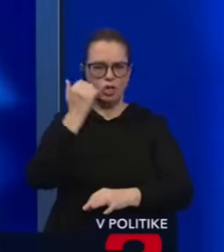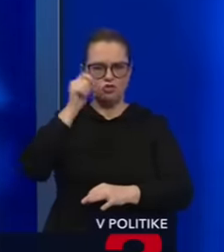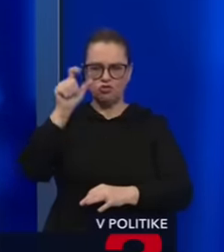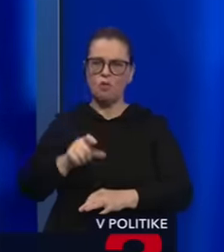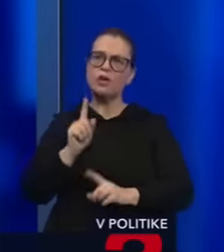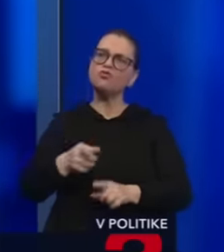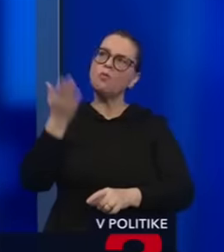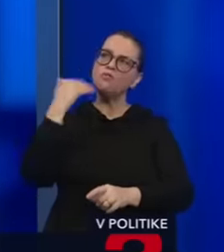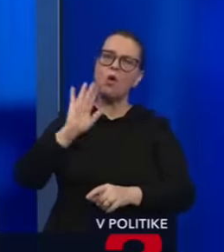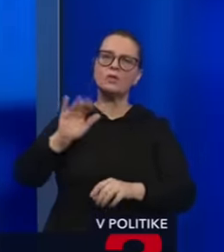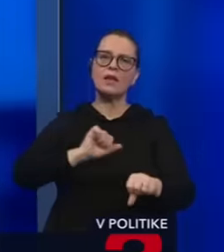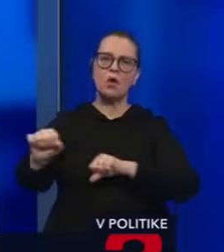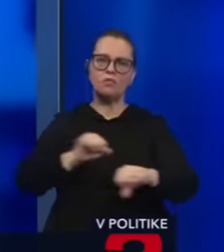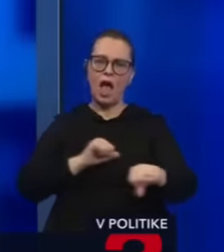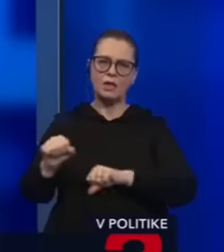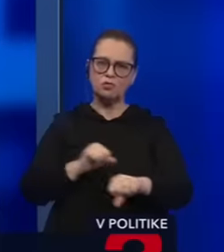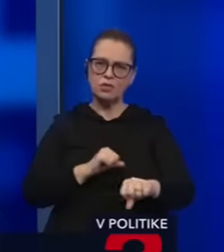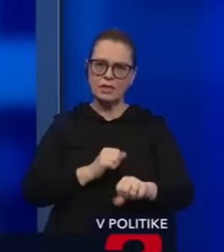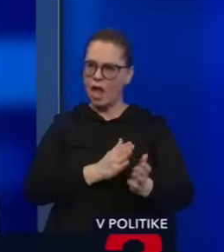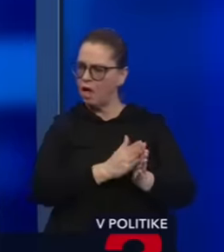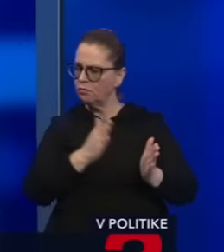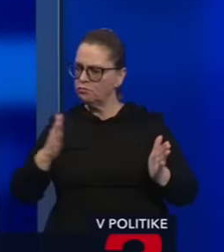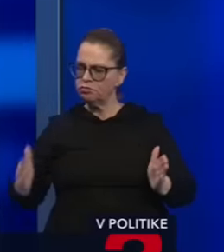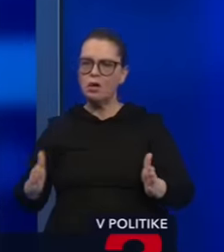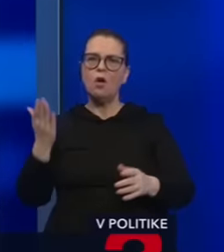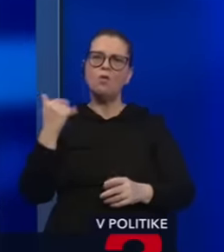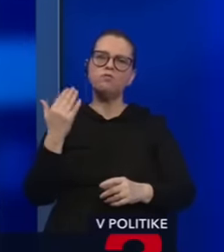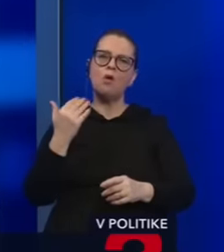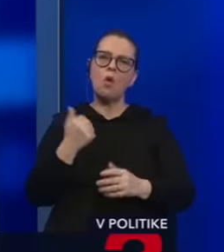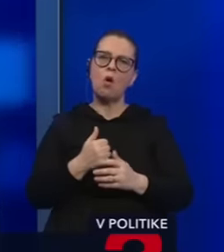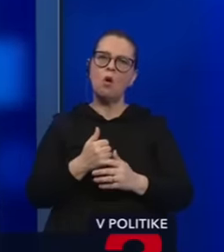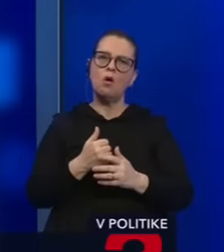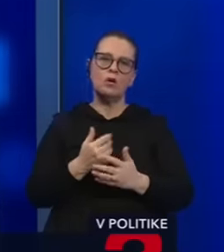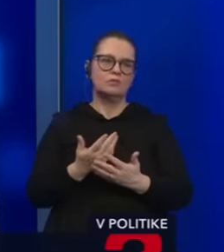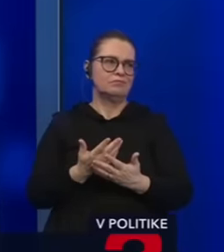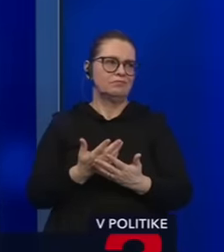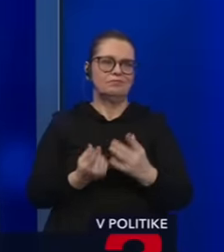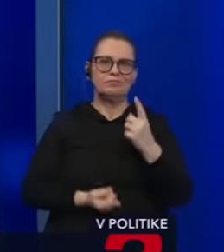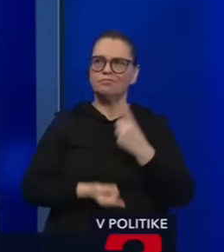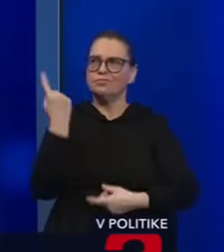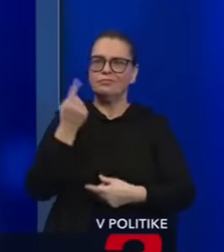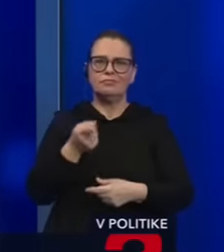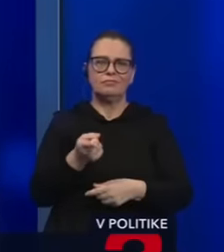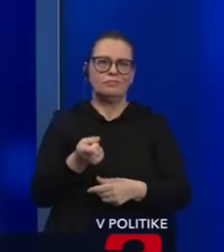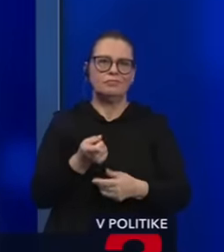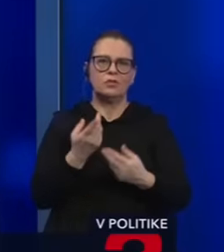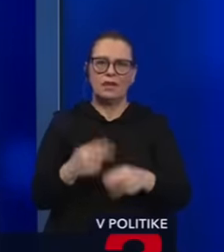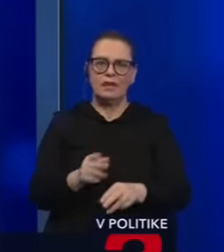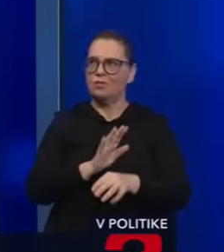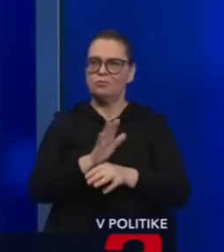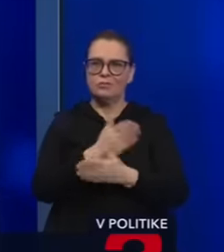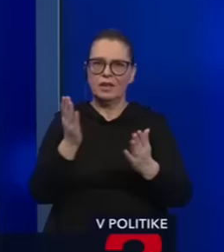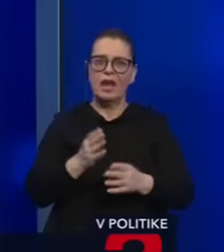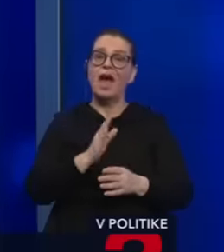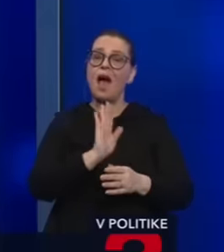to, čo sa tu dialo za jeho vládnutia bolo jednoducho bezprecedentné. To, čo sa tu dialo a postupne títo ľudia,